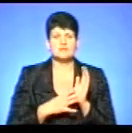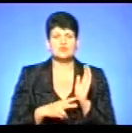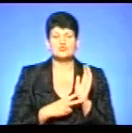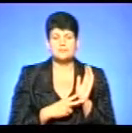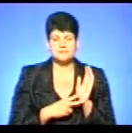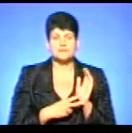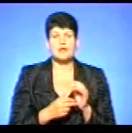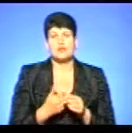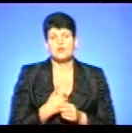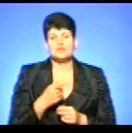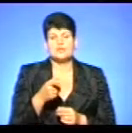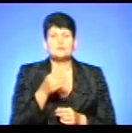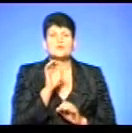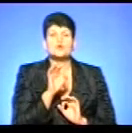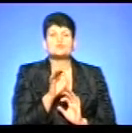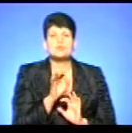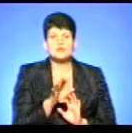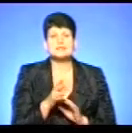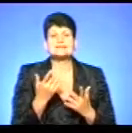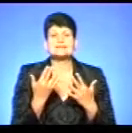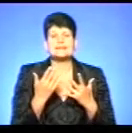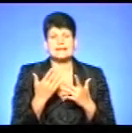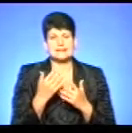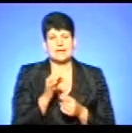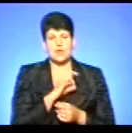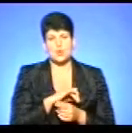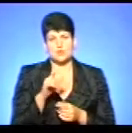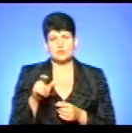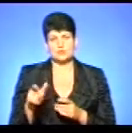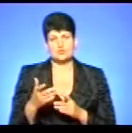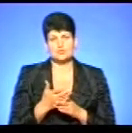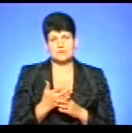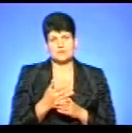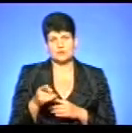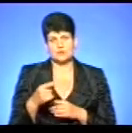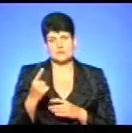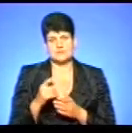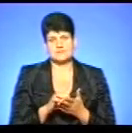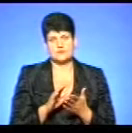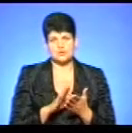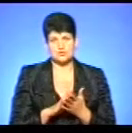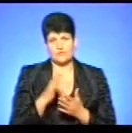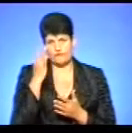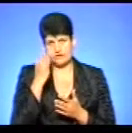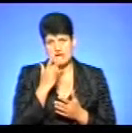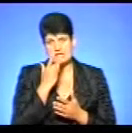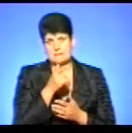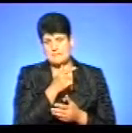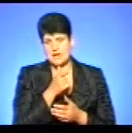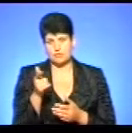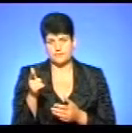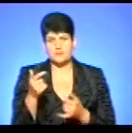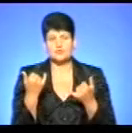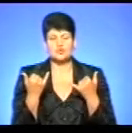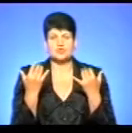пане Вадиме, хоче, щоб ви розповіли, скільки користувачів субсидій на Тернопільщині зафіксовано саме в літній період. На